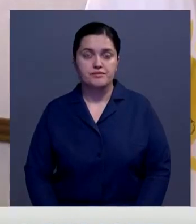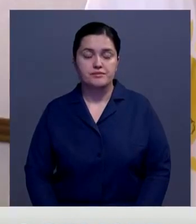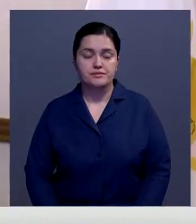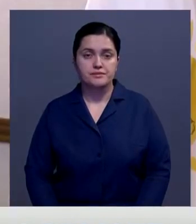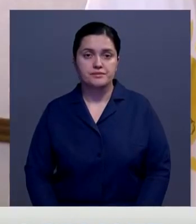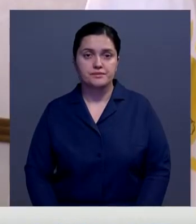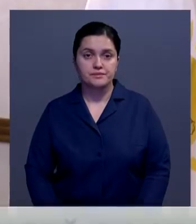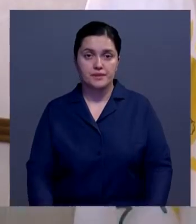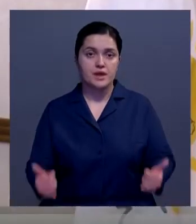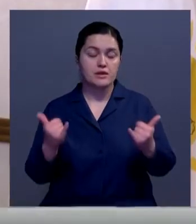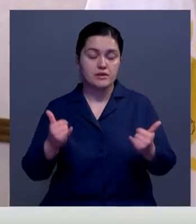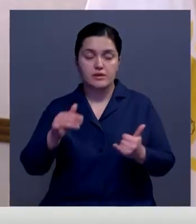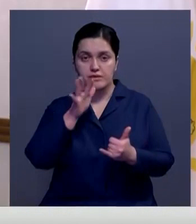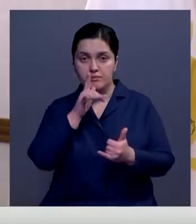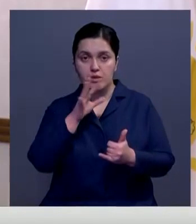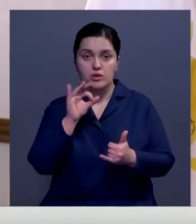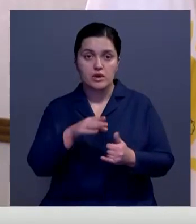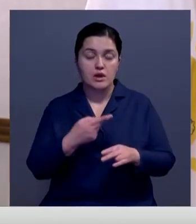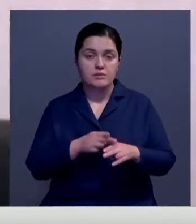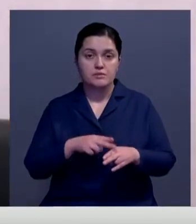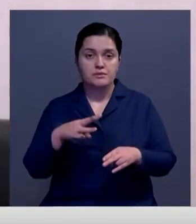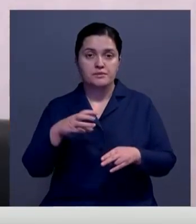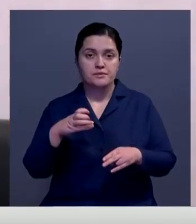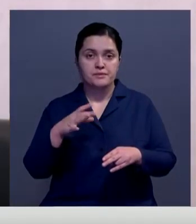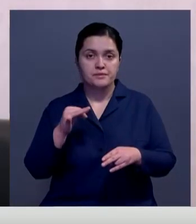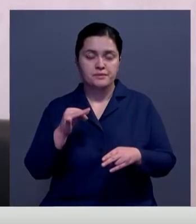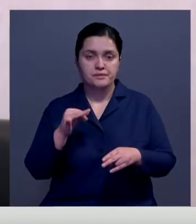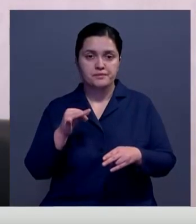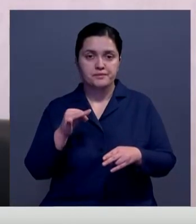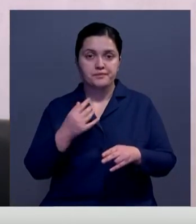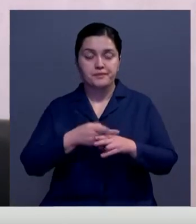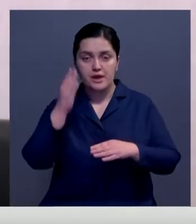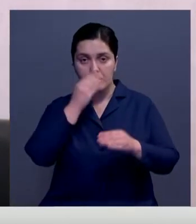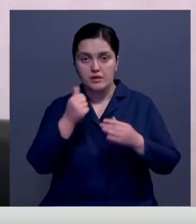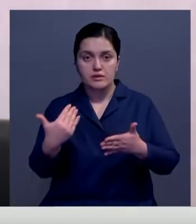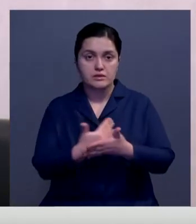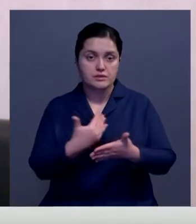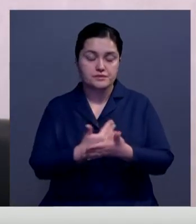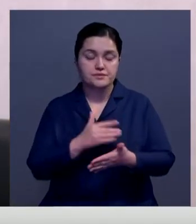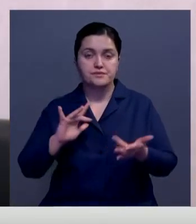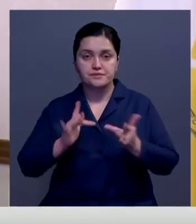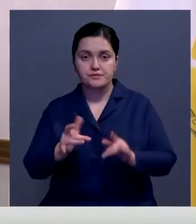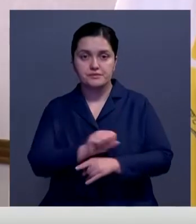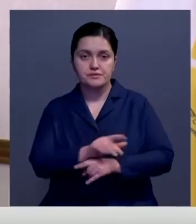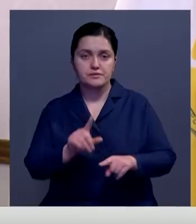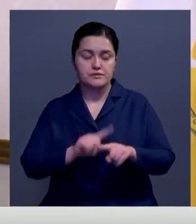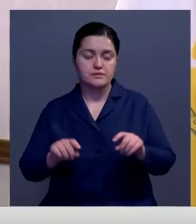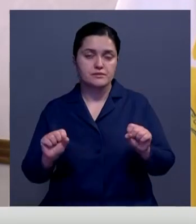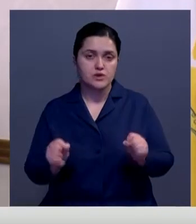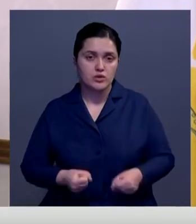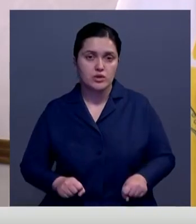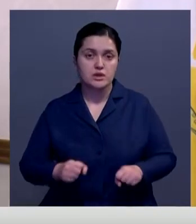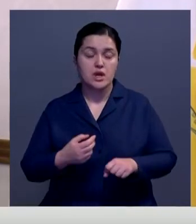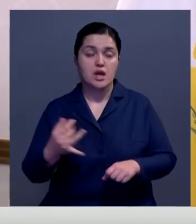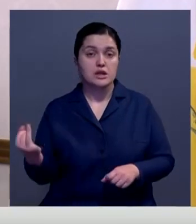Сегодняшнее время требует от средств массовой информации мобильности. Фейковые новости в социальных сетях распространяются с огромной скоростью.